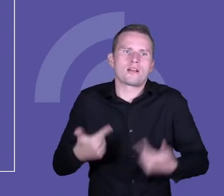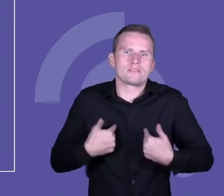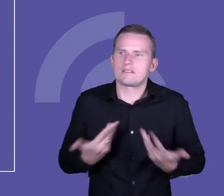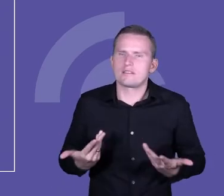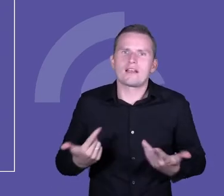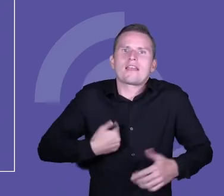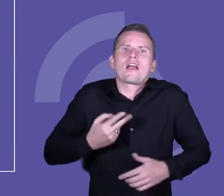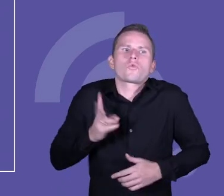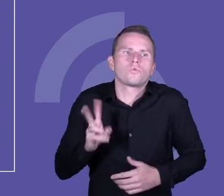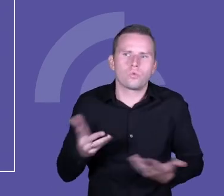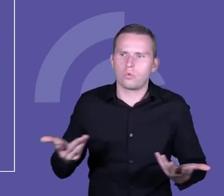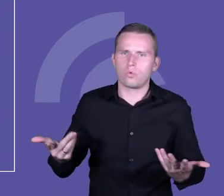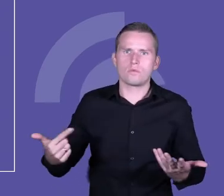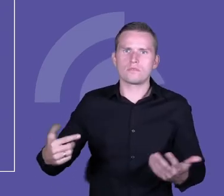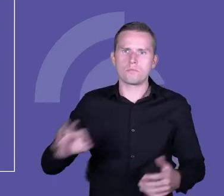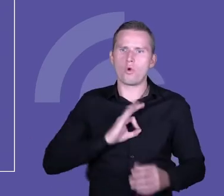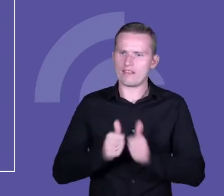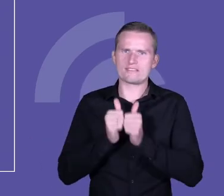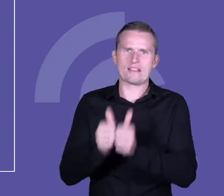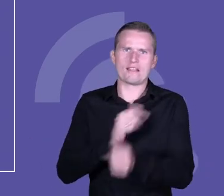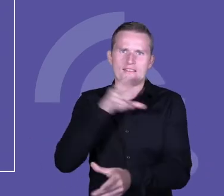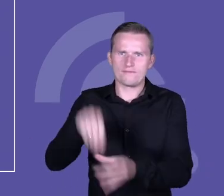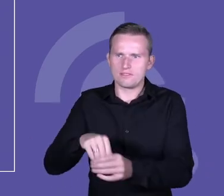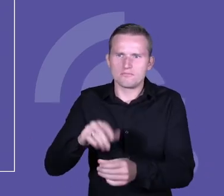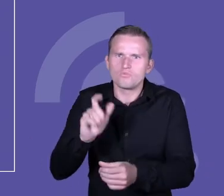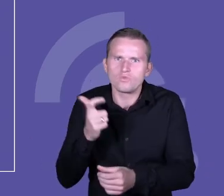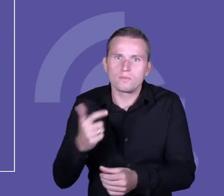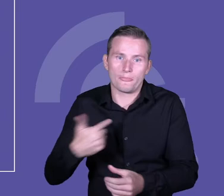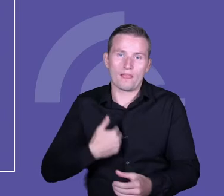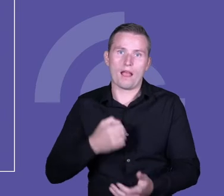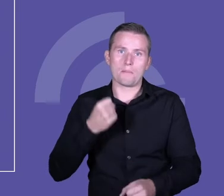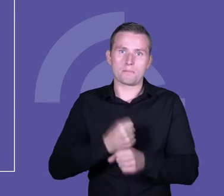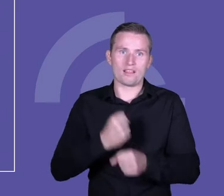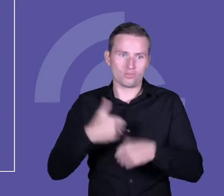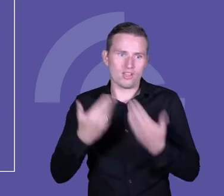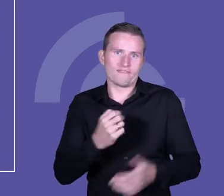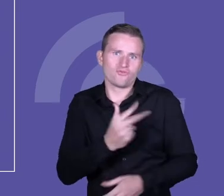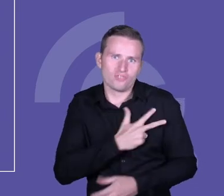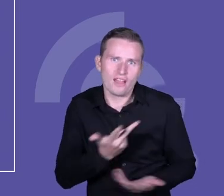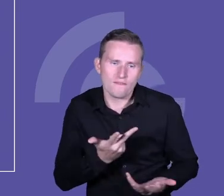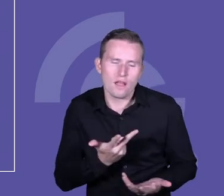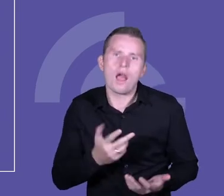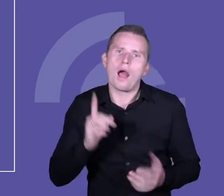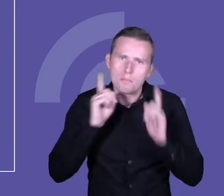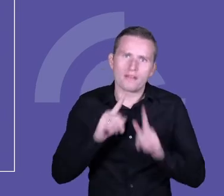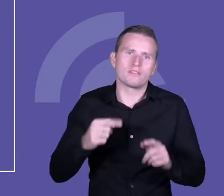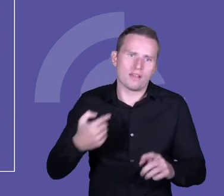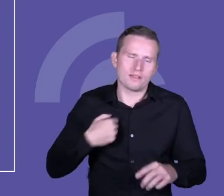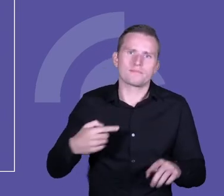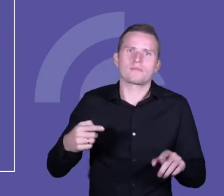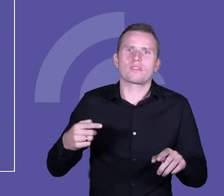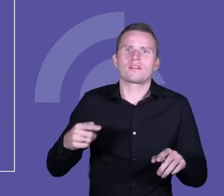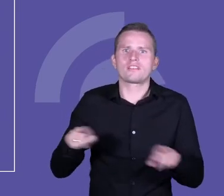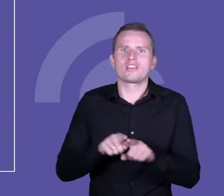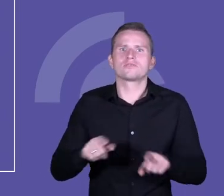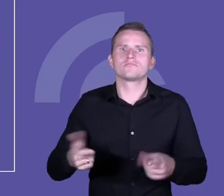kim ja w ogóle jestem, jaka jest ta moja rola. Z jednej strony jestem pracodawcą, z drugiej strony muszę zadbać, jestem administratorem